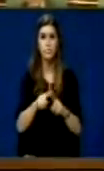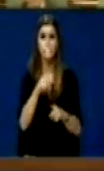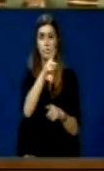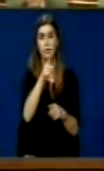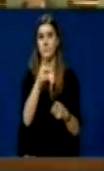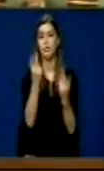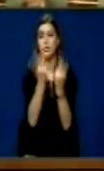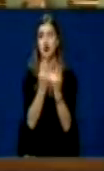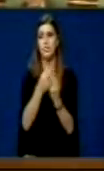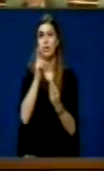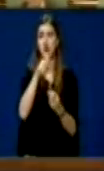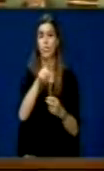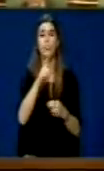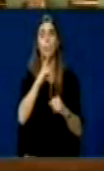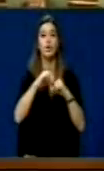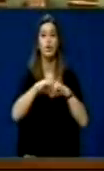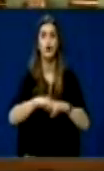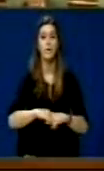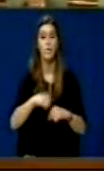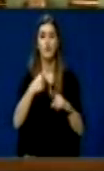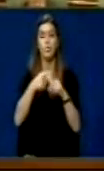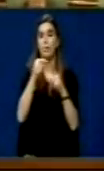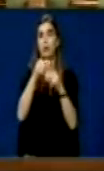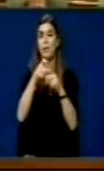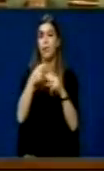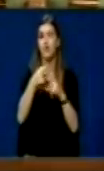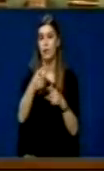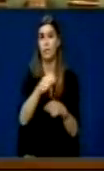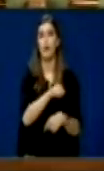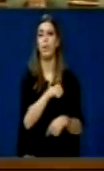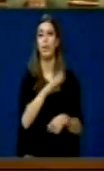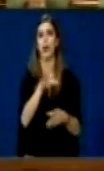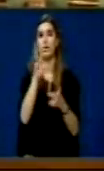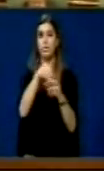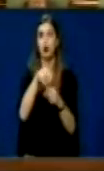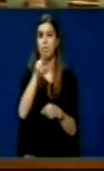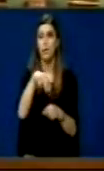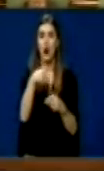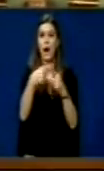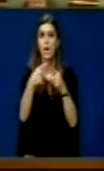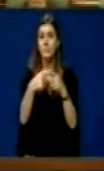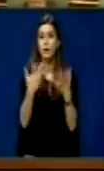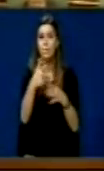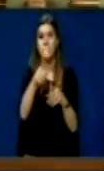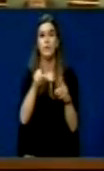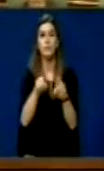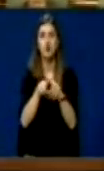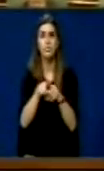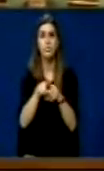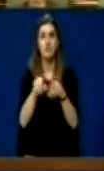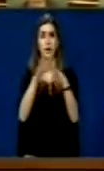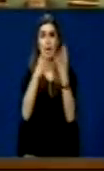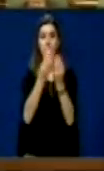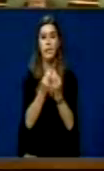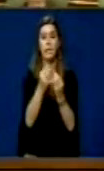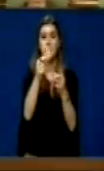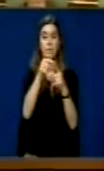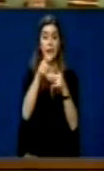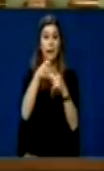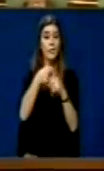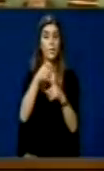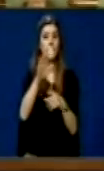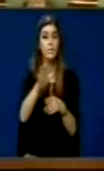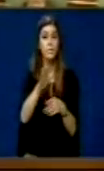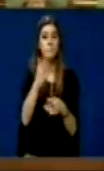amnistohaj dhe do të përfiton të cilveria dhe partija demokratikë e Kosovës, përshkak se për kresht kjo është një ndër aktet që ka për partija demokratikë e